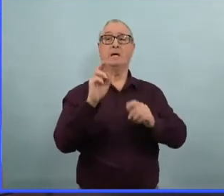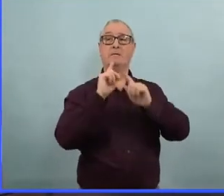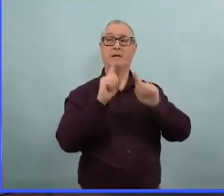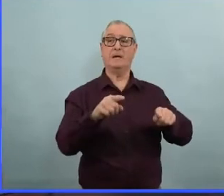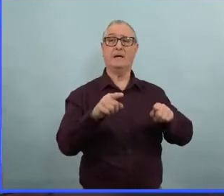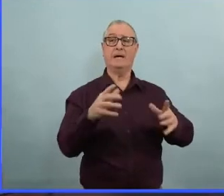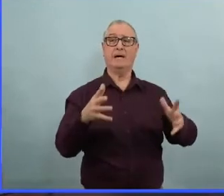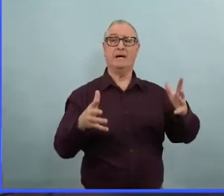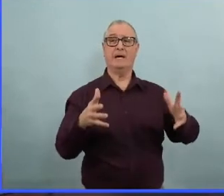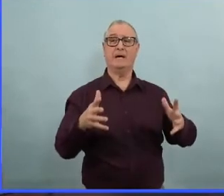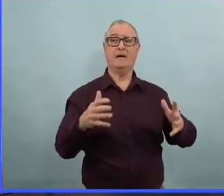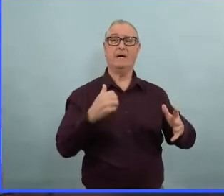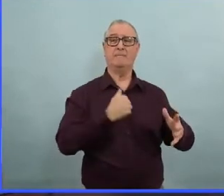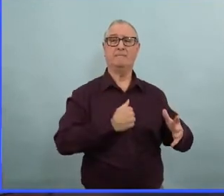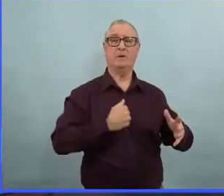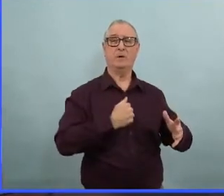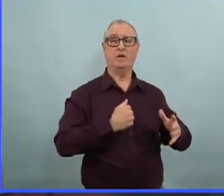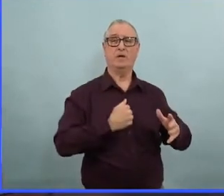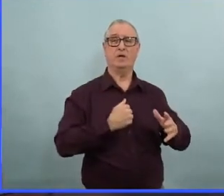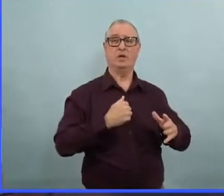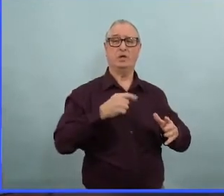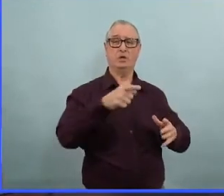Alors, vous vous référez au fait que